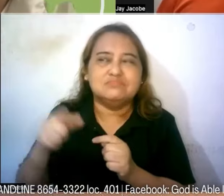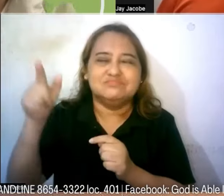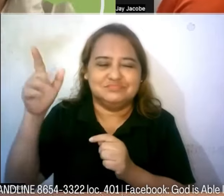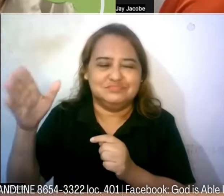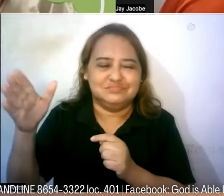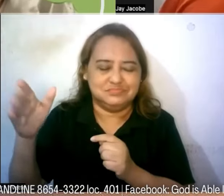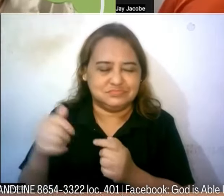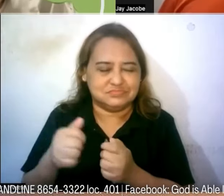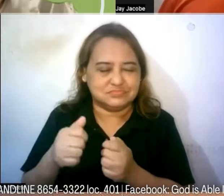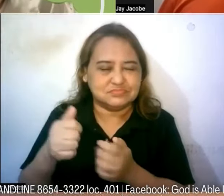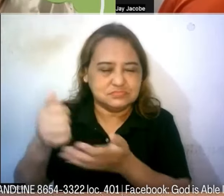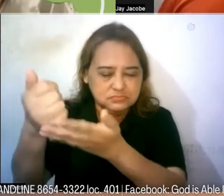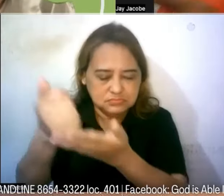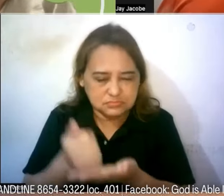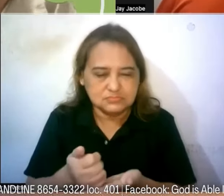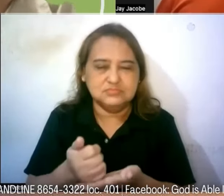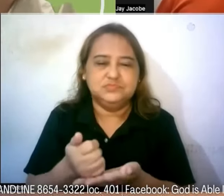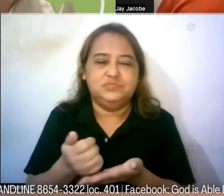pangalawang anak ko